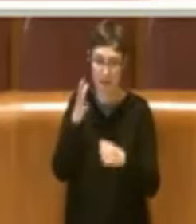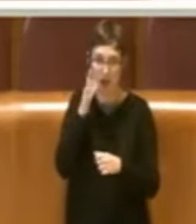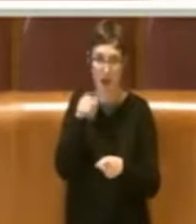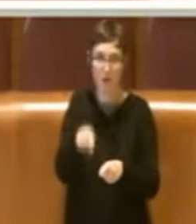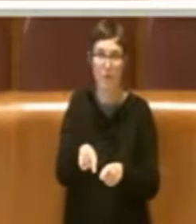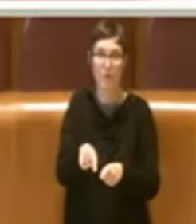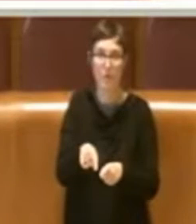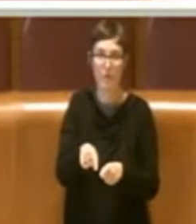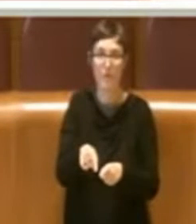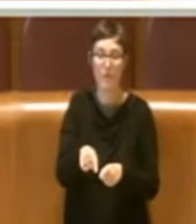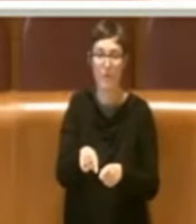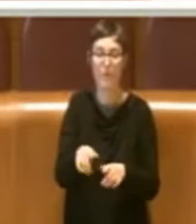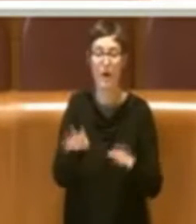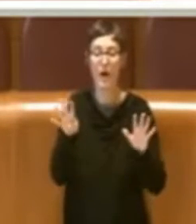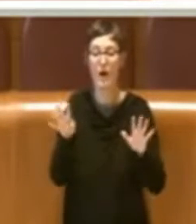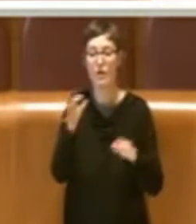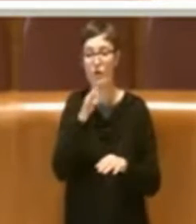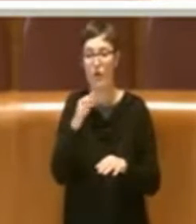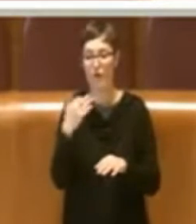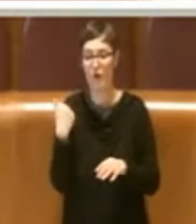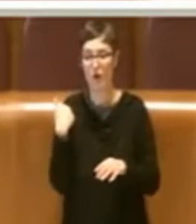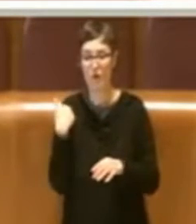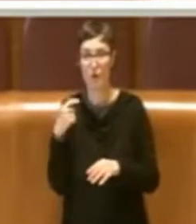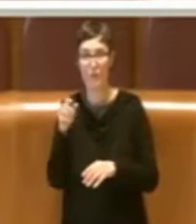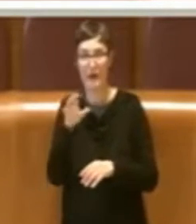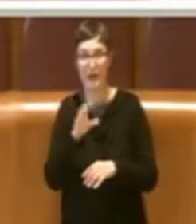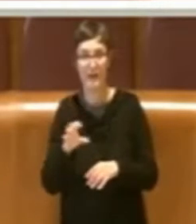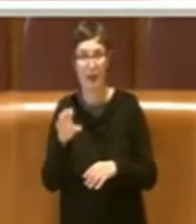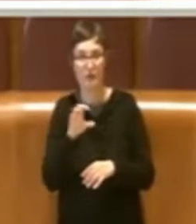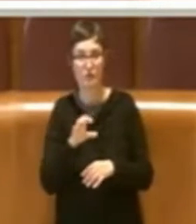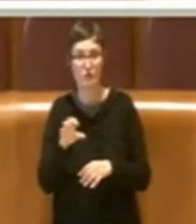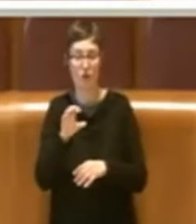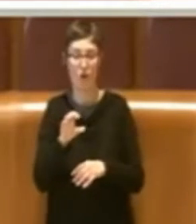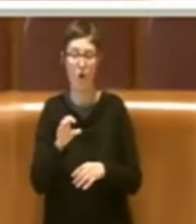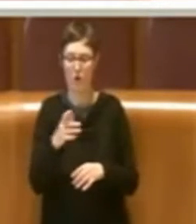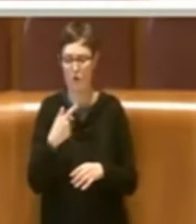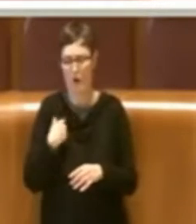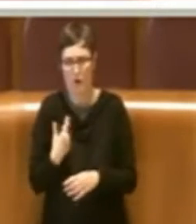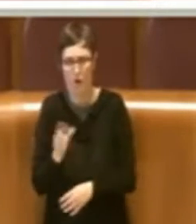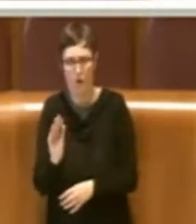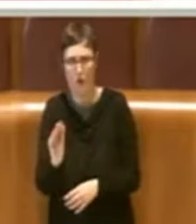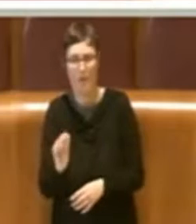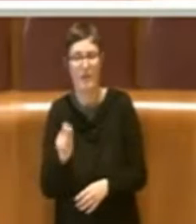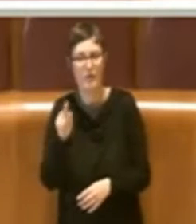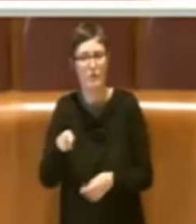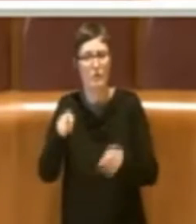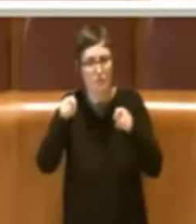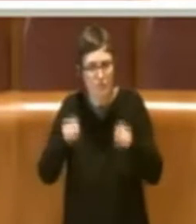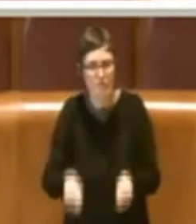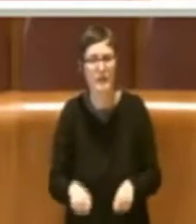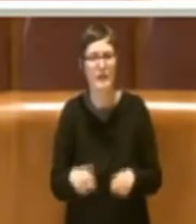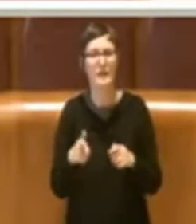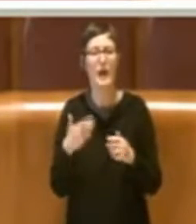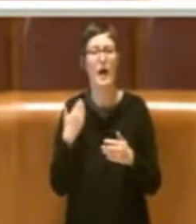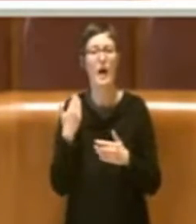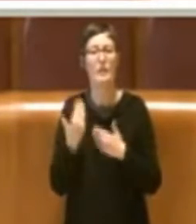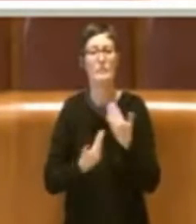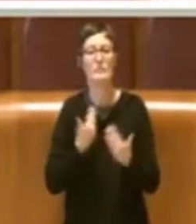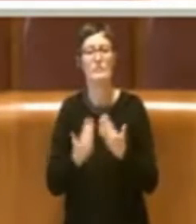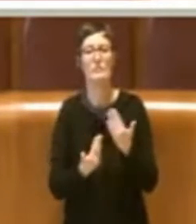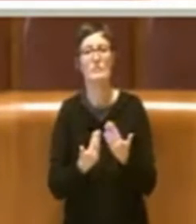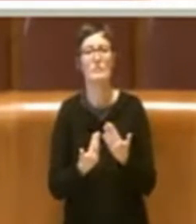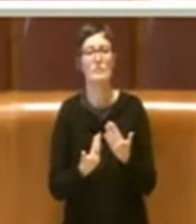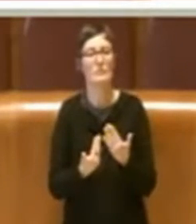9 ottobre, la Regione ha proceduto come di nostra richiesta ad avviare